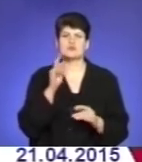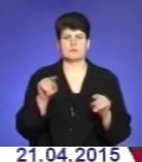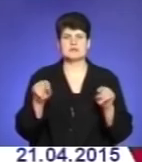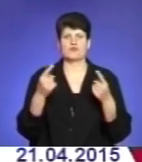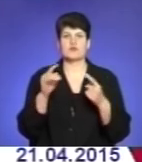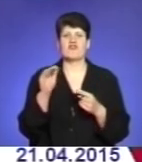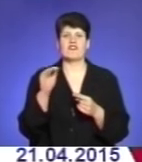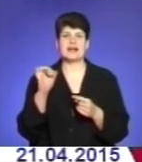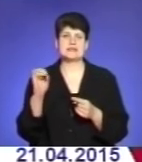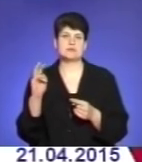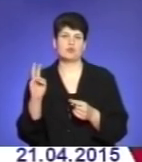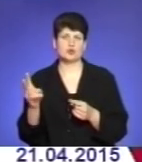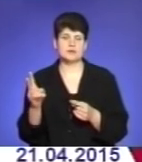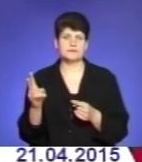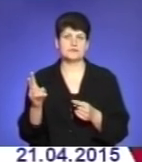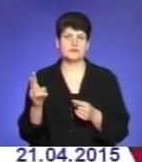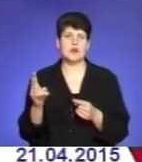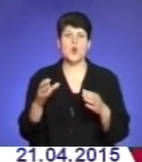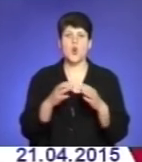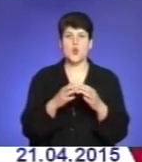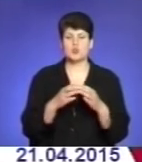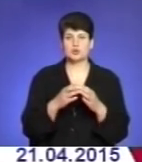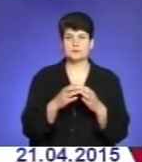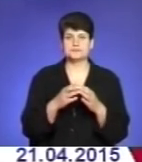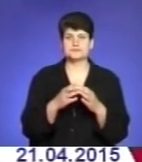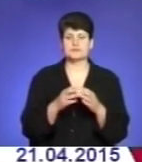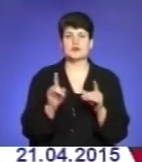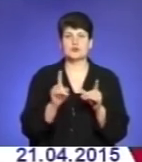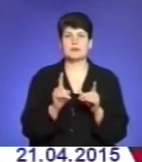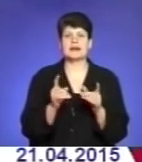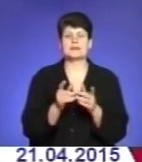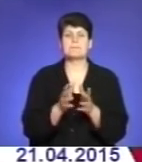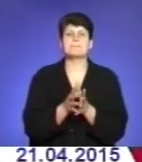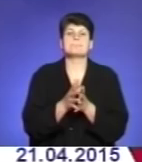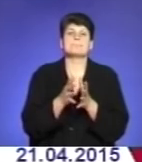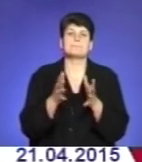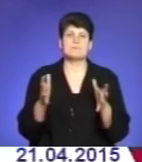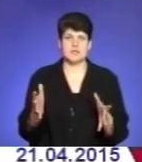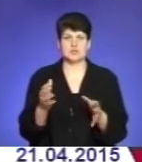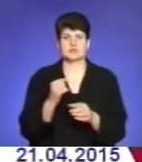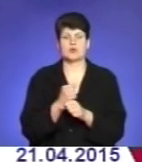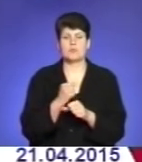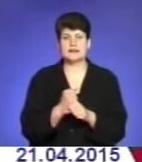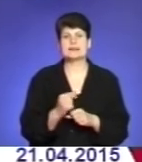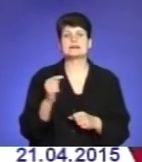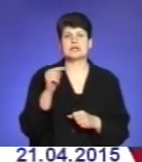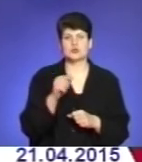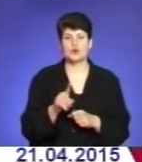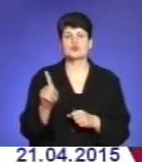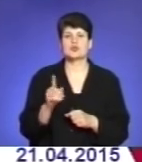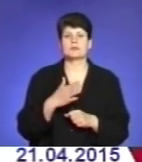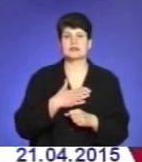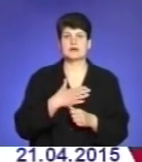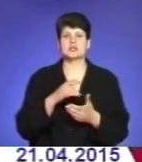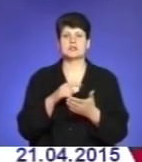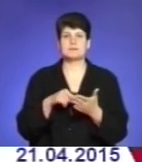спеціальну групу, щоб якомога більше робити для того, щоб наше місто виглядало